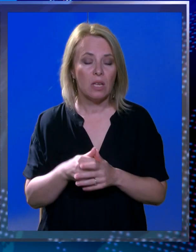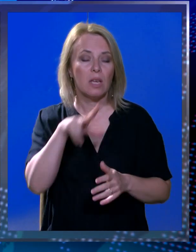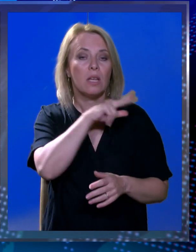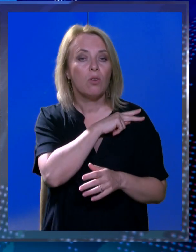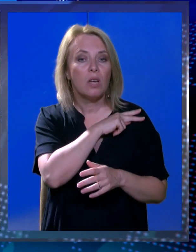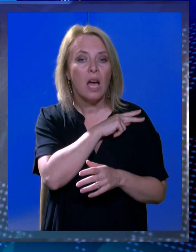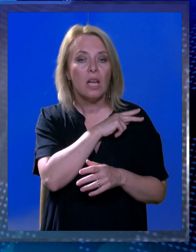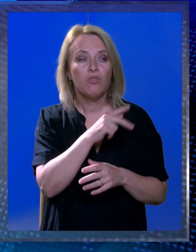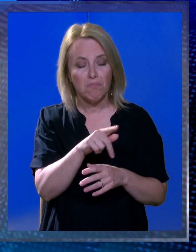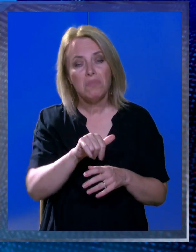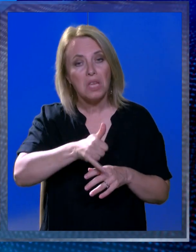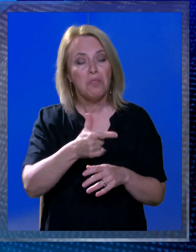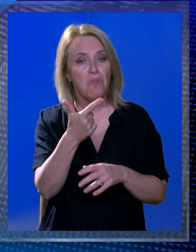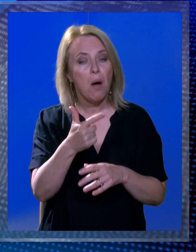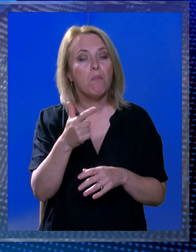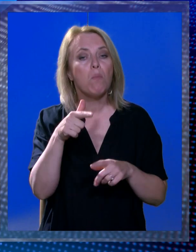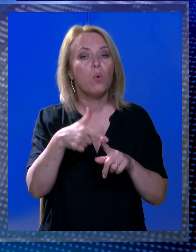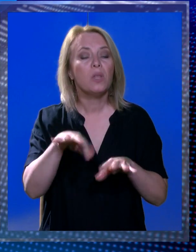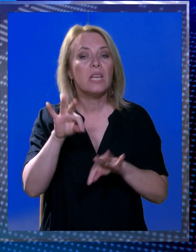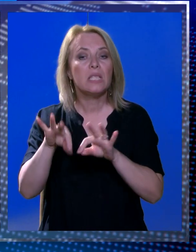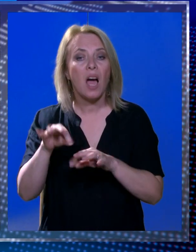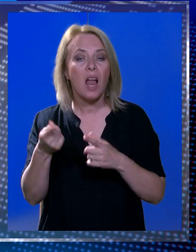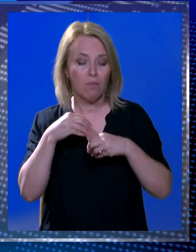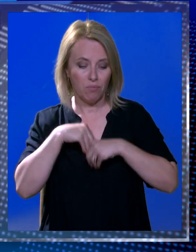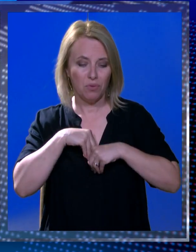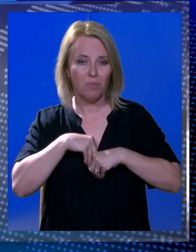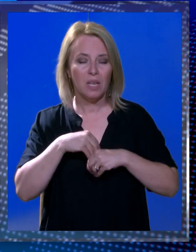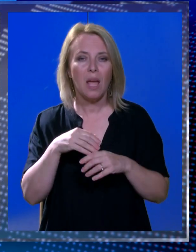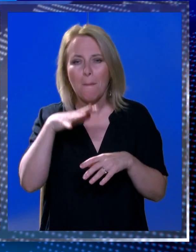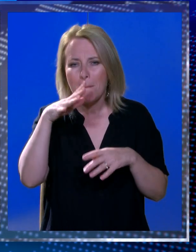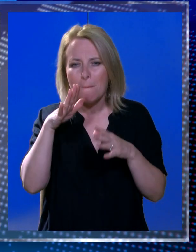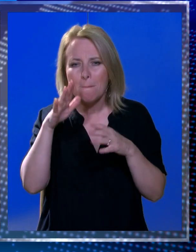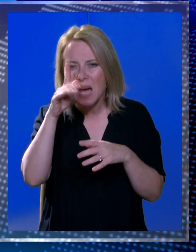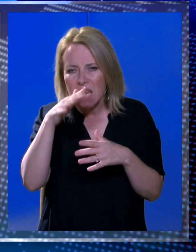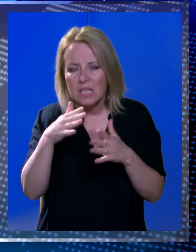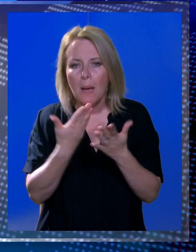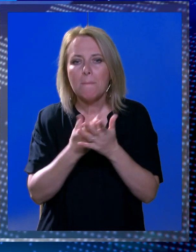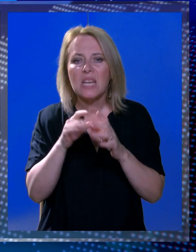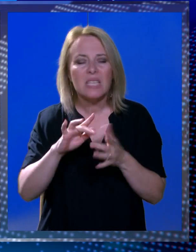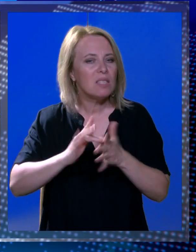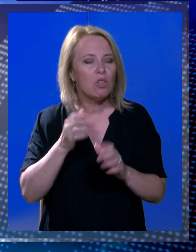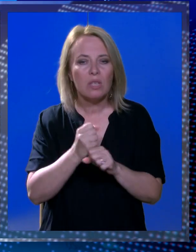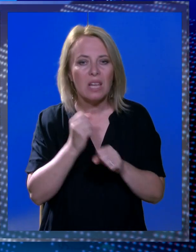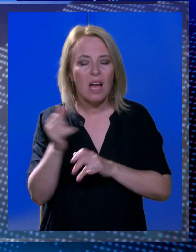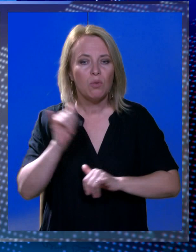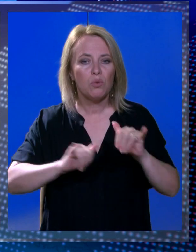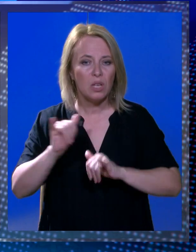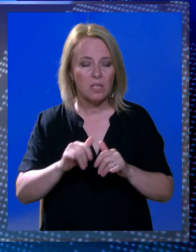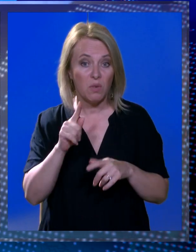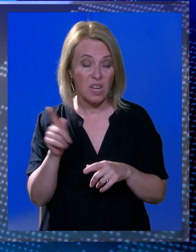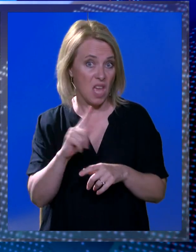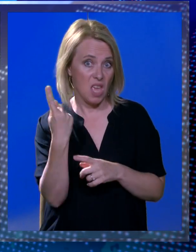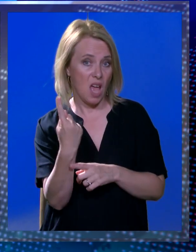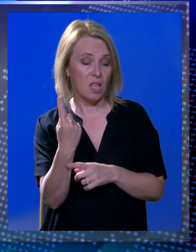zgradnačenog Dubrovnika, je zga ljudi dva puta izabrali, ali koja je u dubini suštinski, mrzi sve ono što se radi u turizmu. Ovo nije